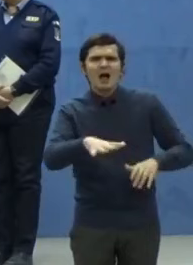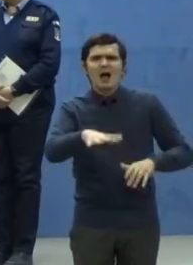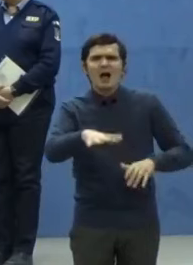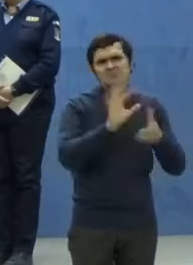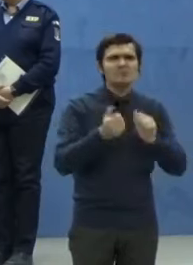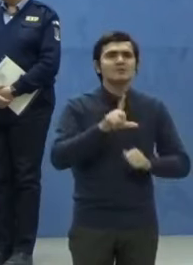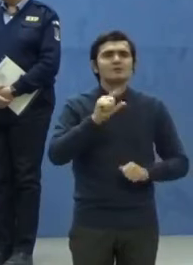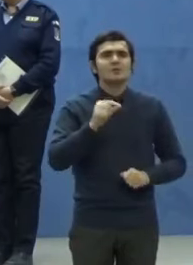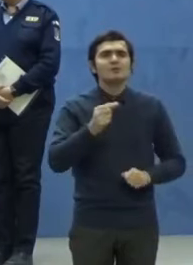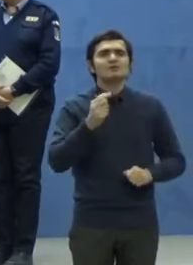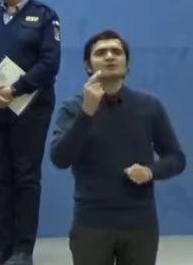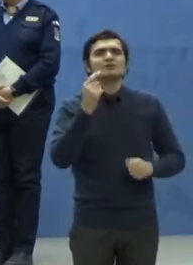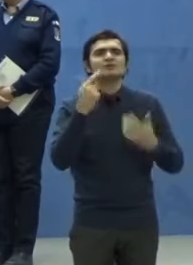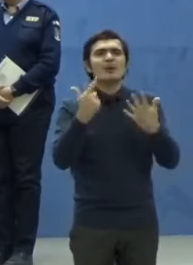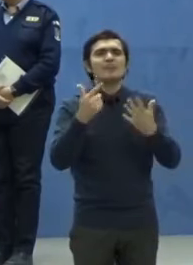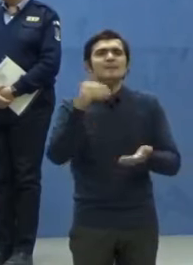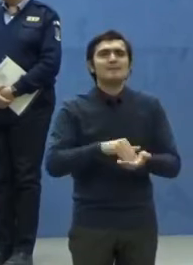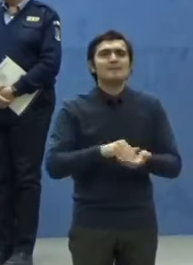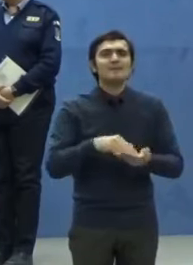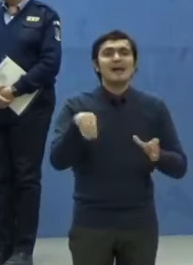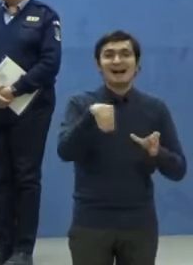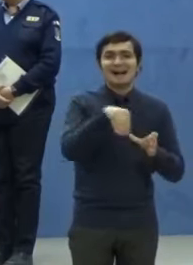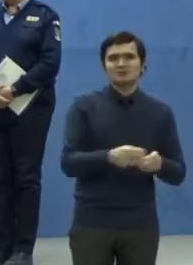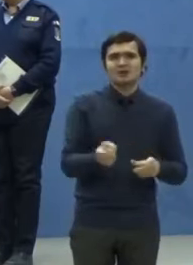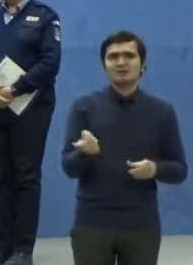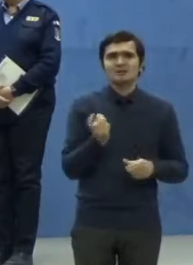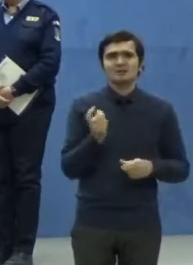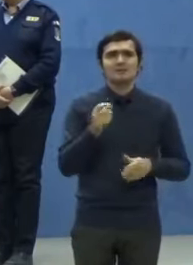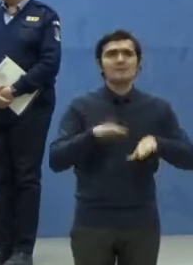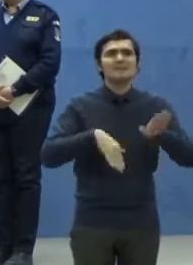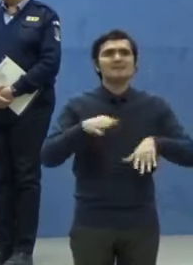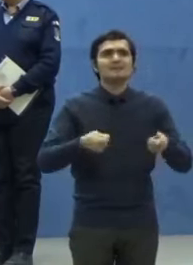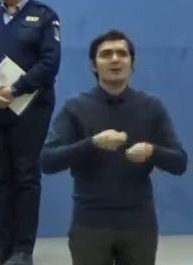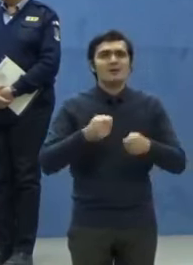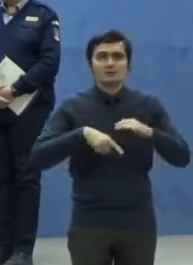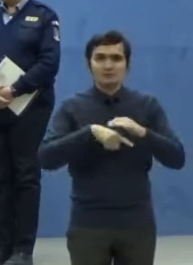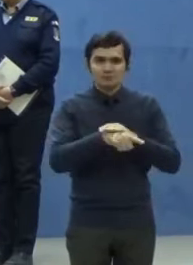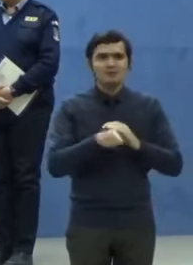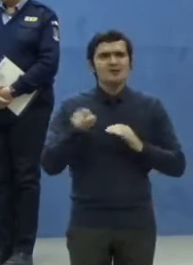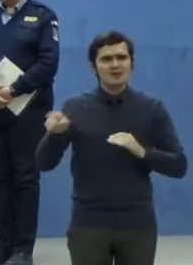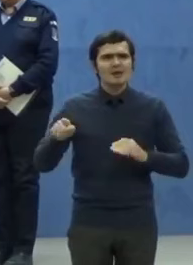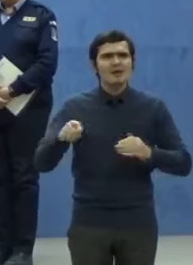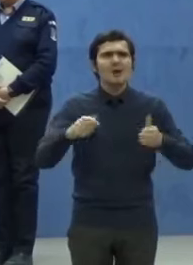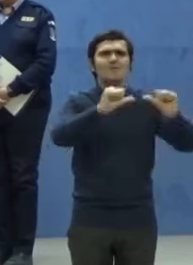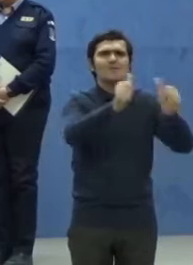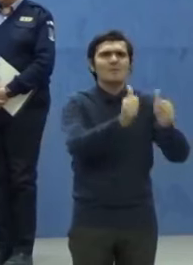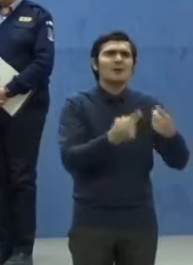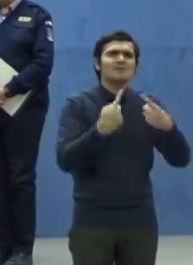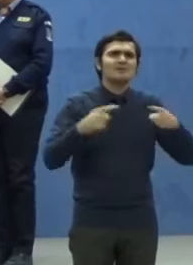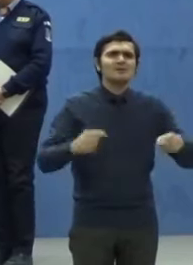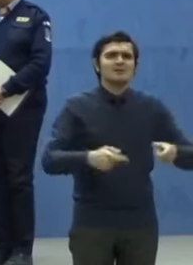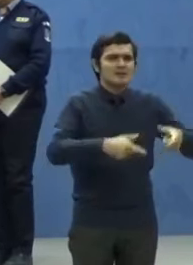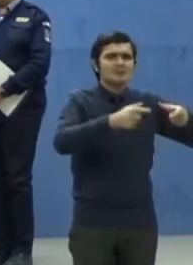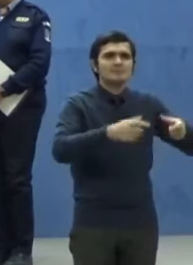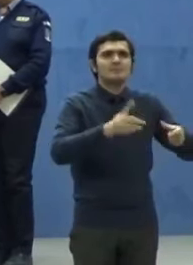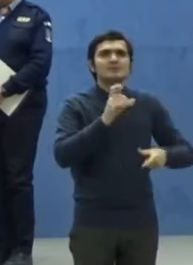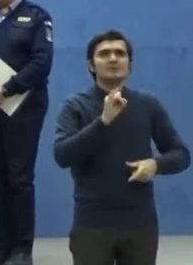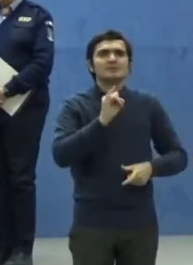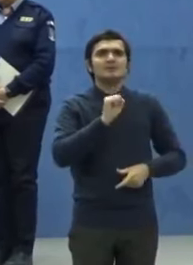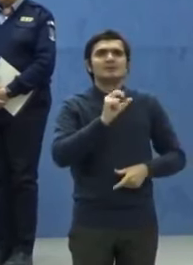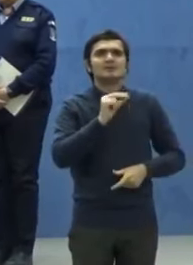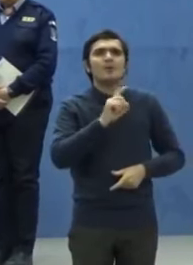.000 de angajați ai Ministerului Afacerilor Interne au format dispozitive pentru verificarea